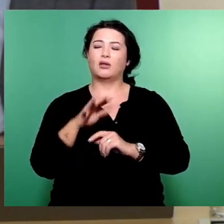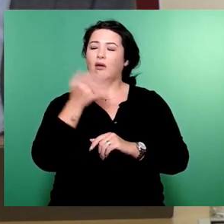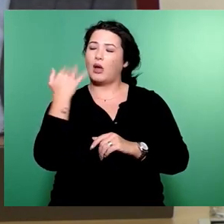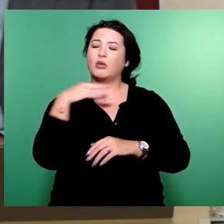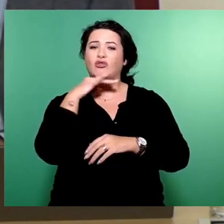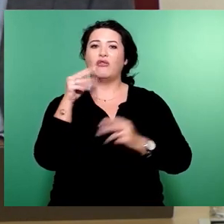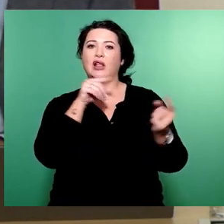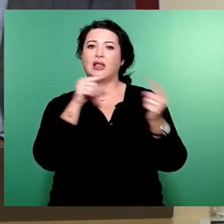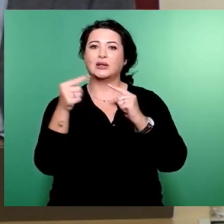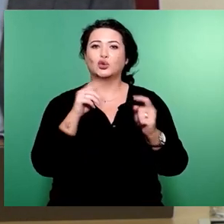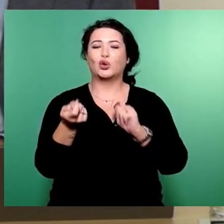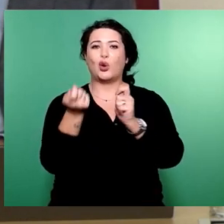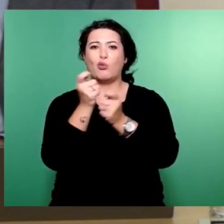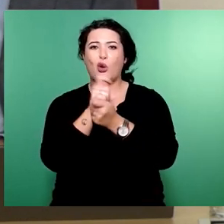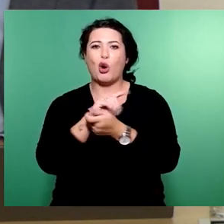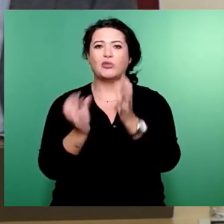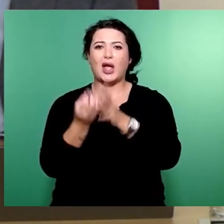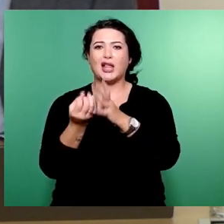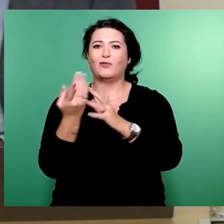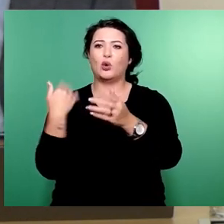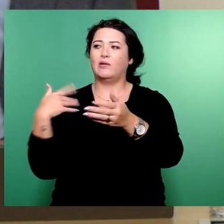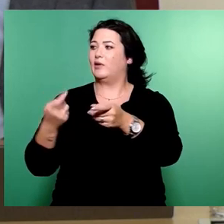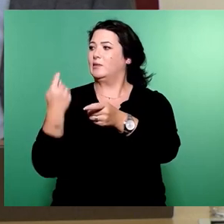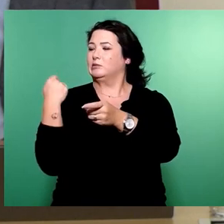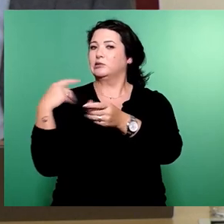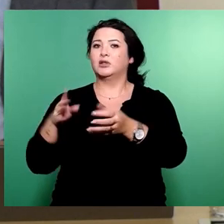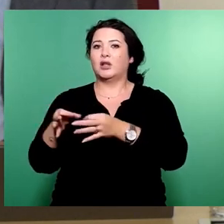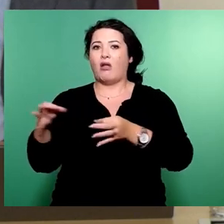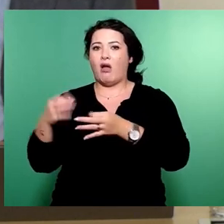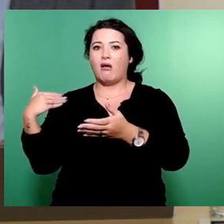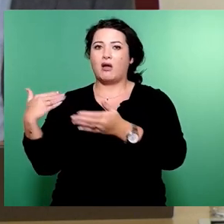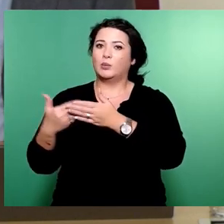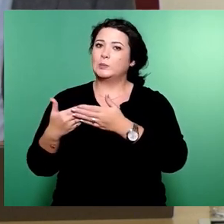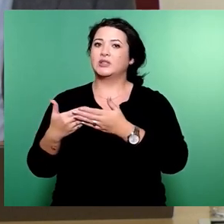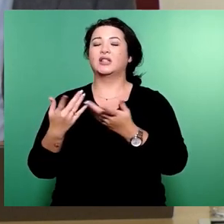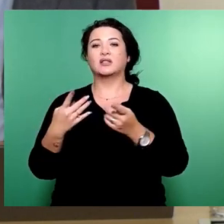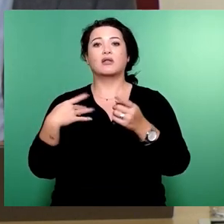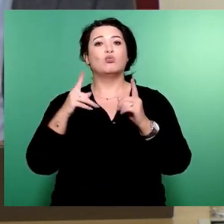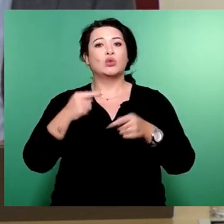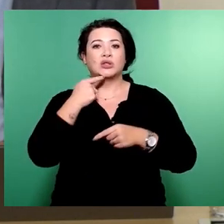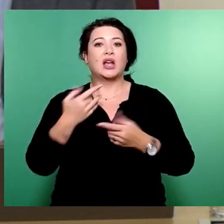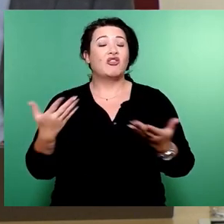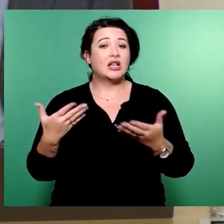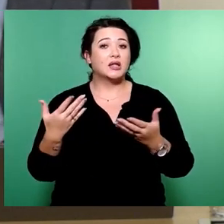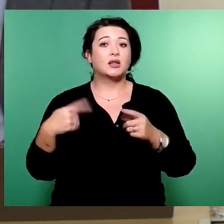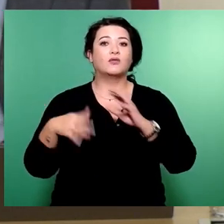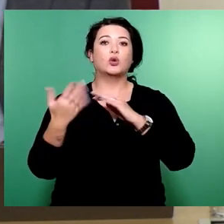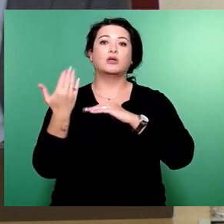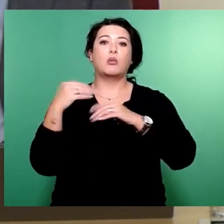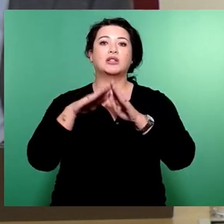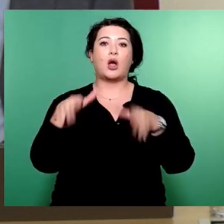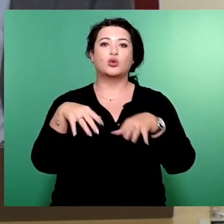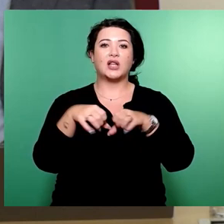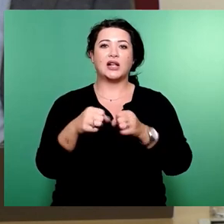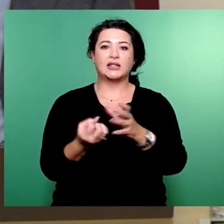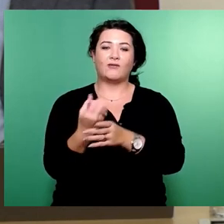über Änderungen im Entwurf der letzten Tage bleibt vor allem eines festzuhalten, der Haushaltsentwurf der Verwaltung wird